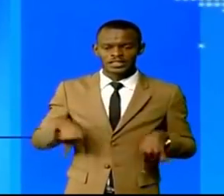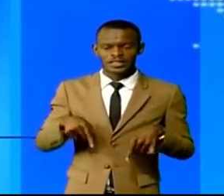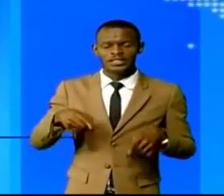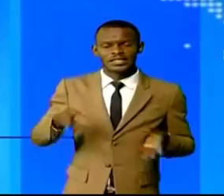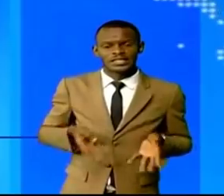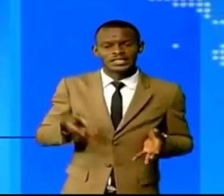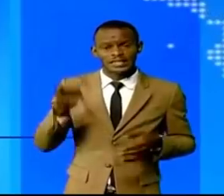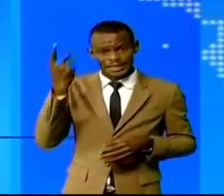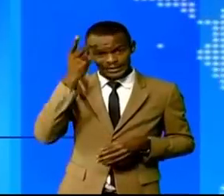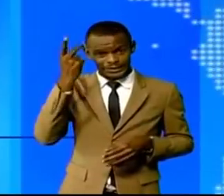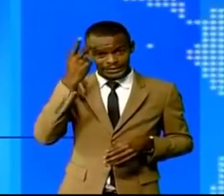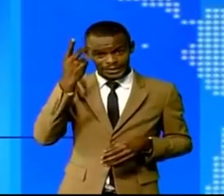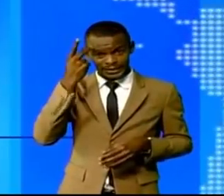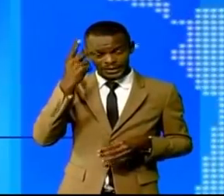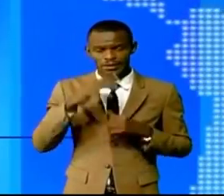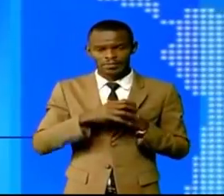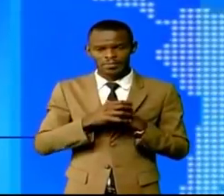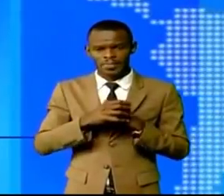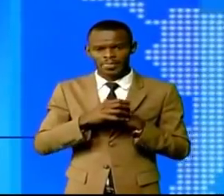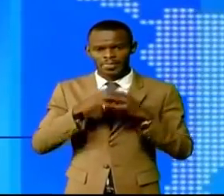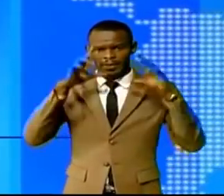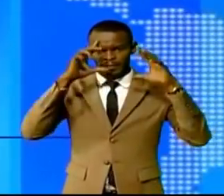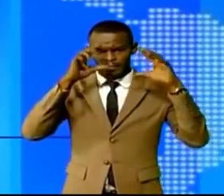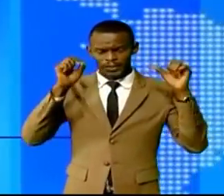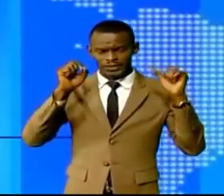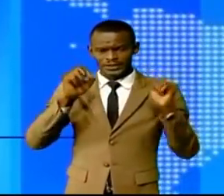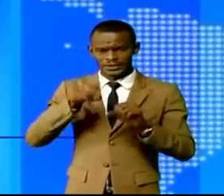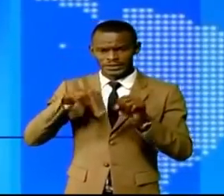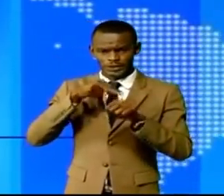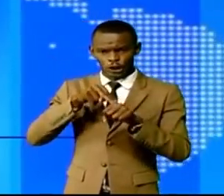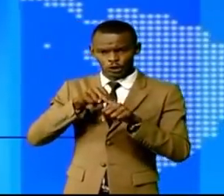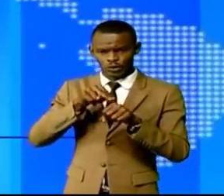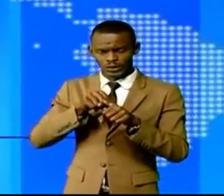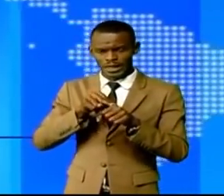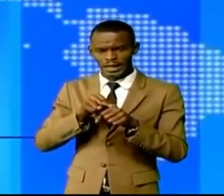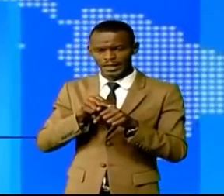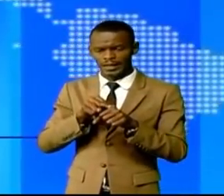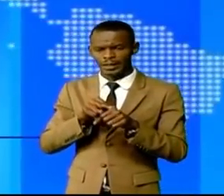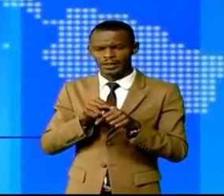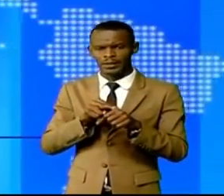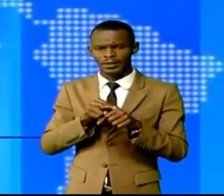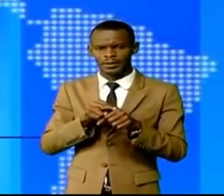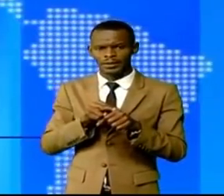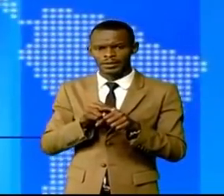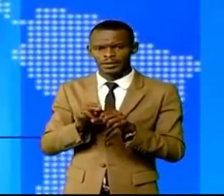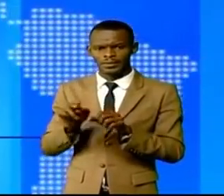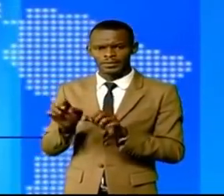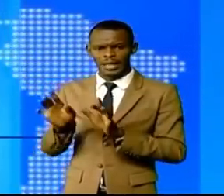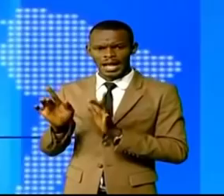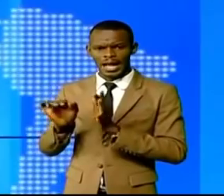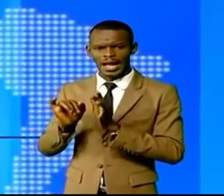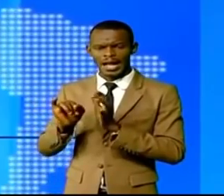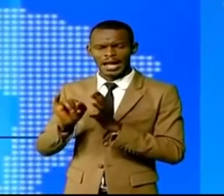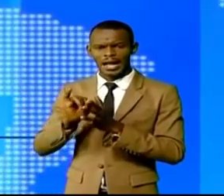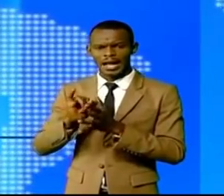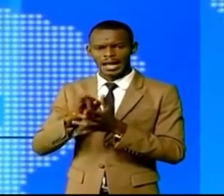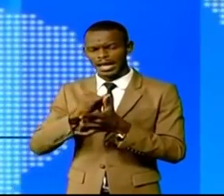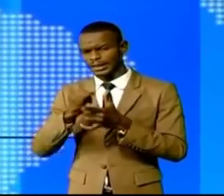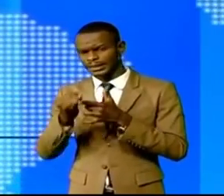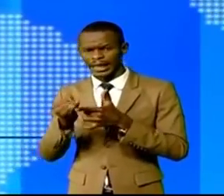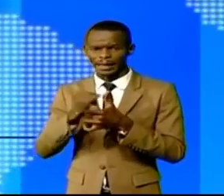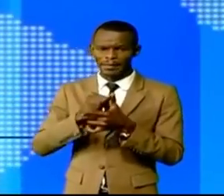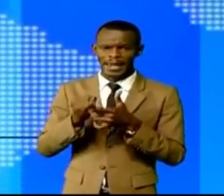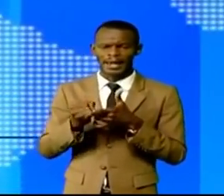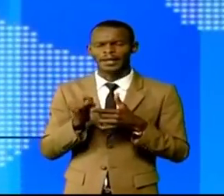la supervision de la présidente nationale intérimaire de l'AFDC Marie-Jacqueline Rombou-Kazang regardez ce